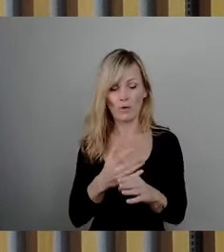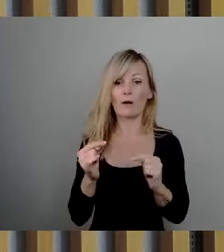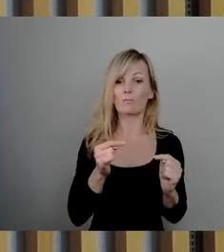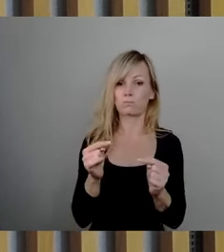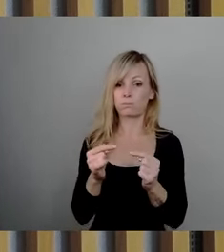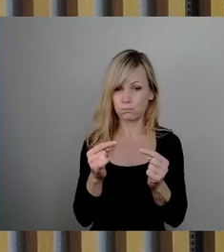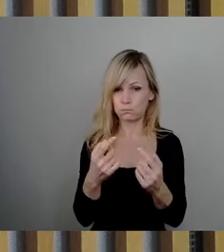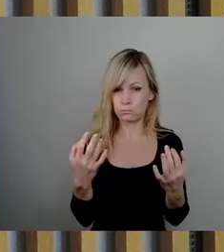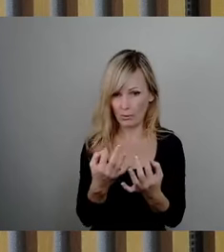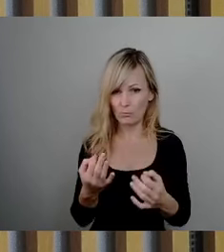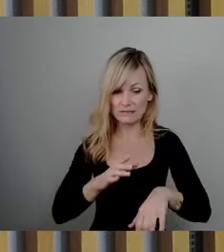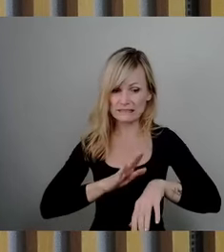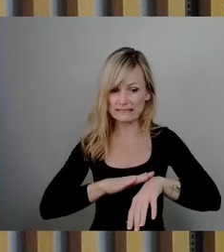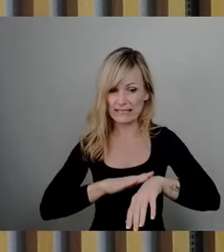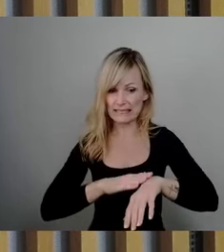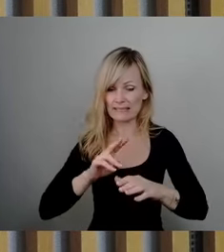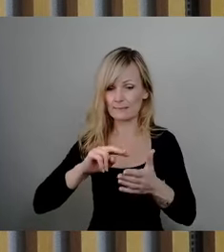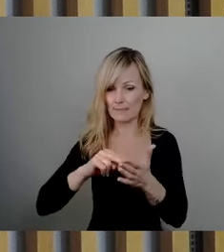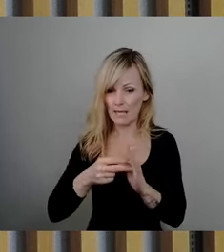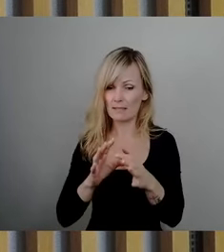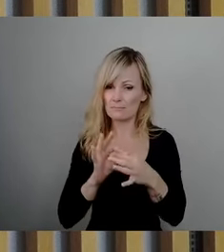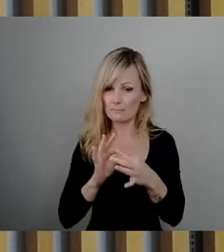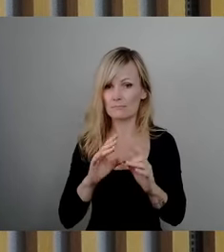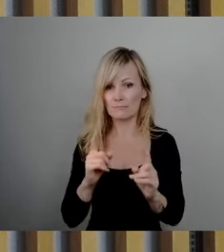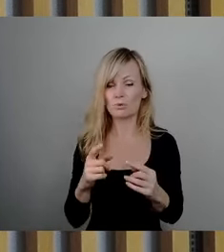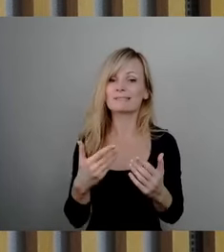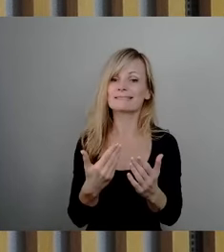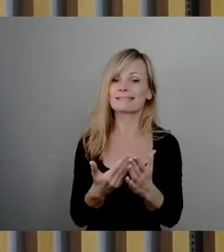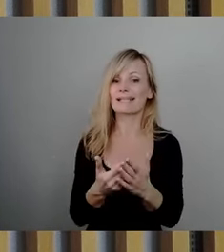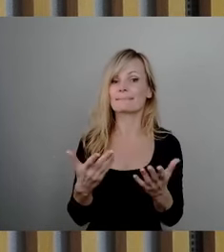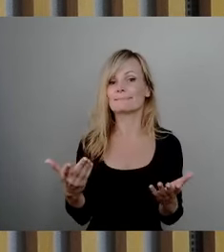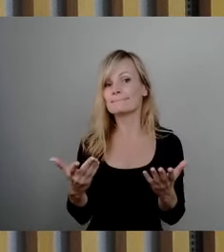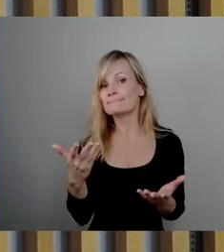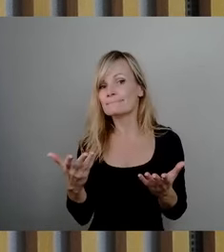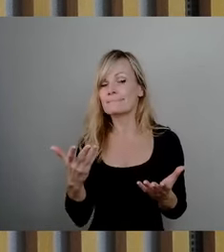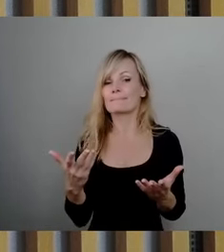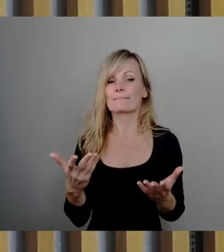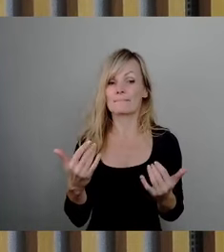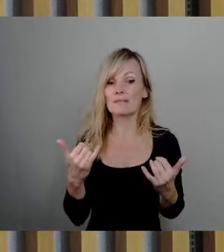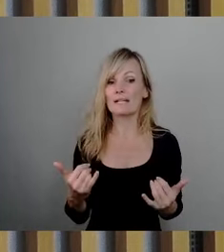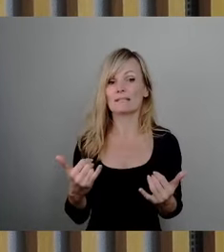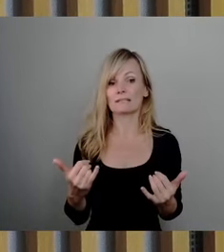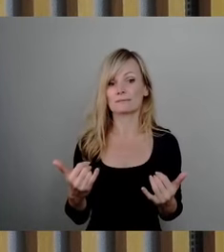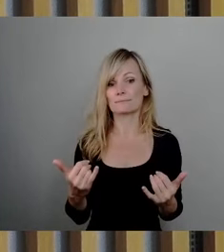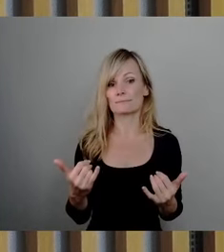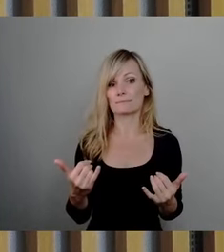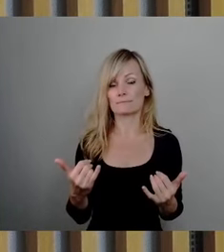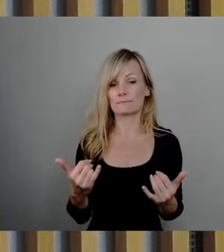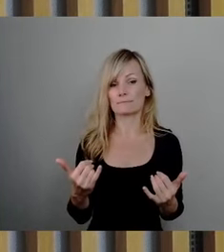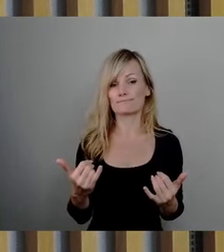Zeit benötigt. Und deshalb stelle ich an dieser Stelle mit Blick